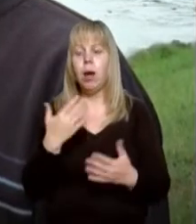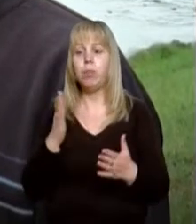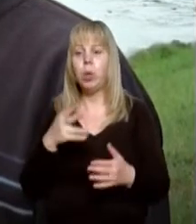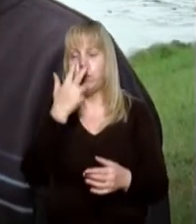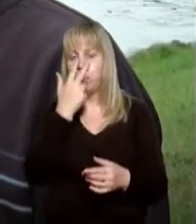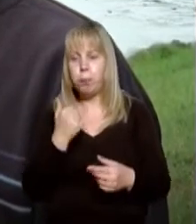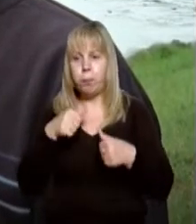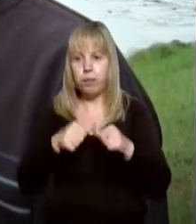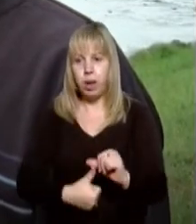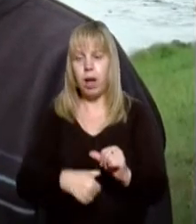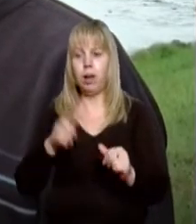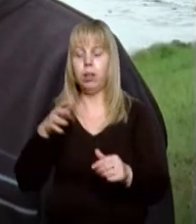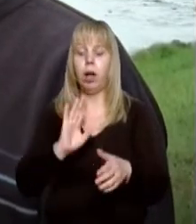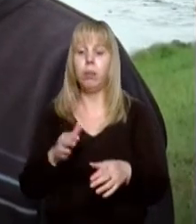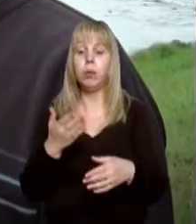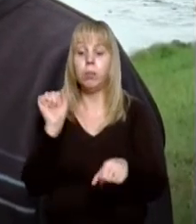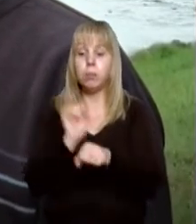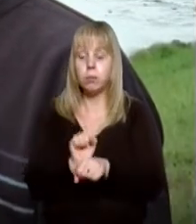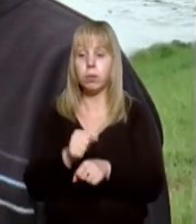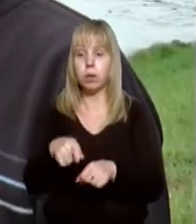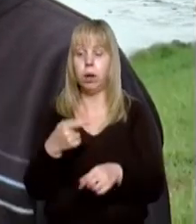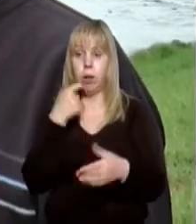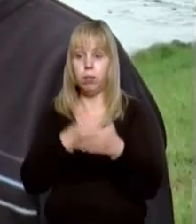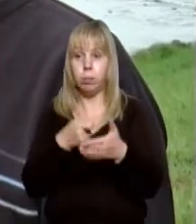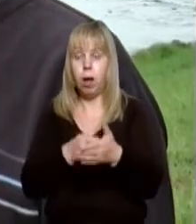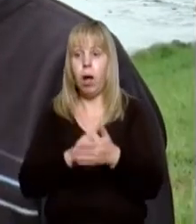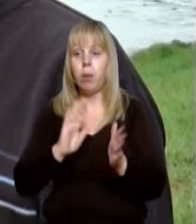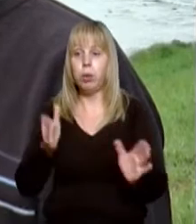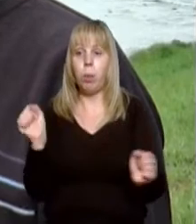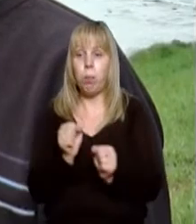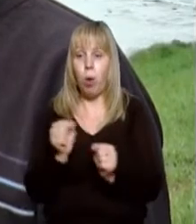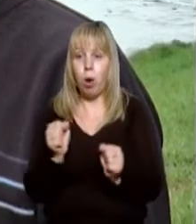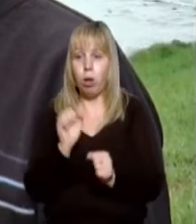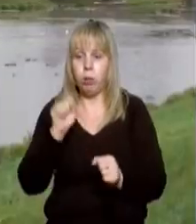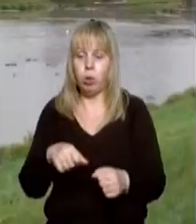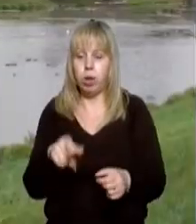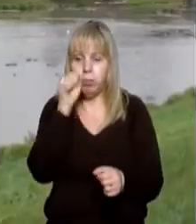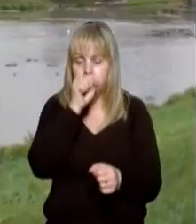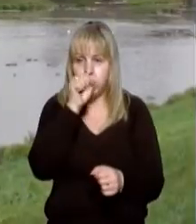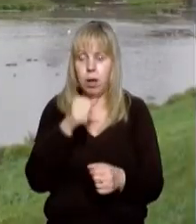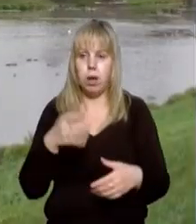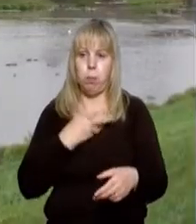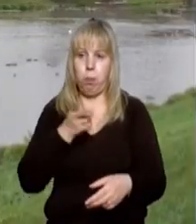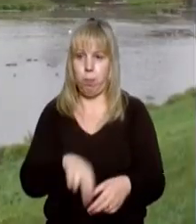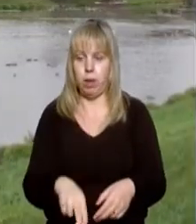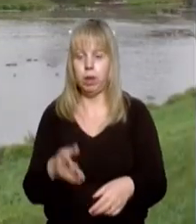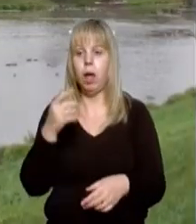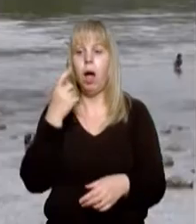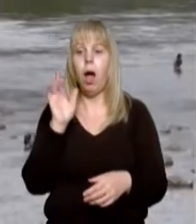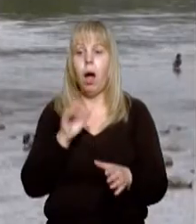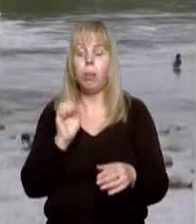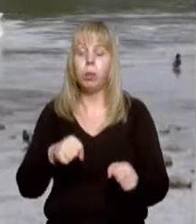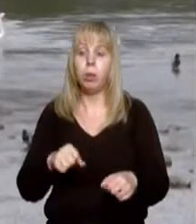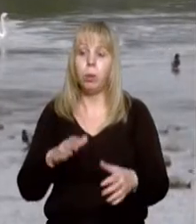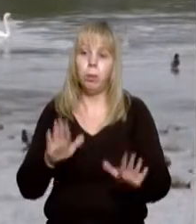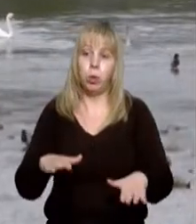привикають. Якщо різко призупинити прикормлювати, а буде якесь поголодання, вони потім можуть замерзнути і загинути. Потім міграція